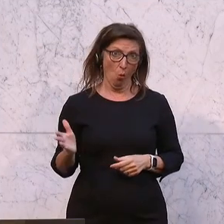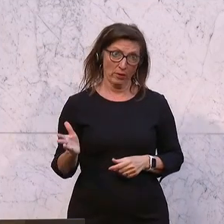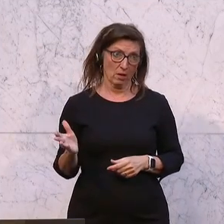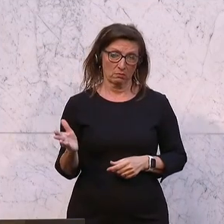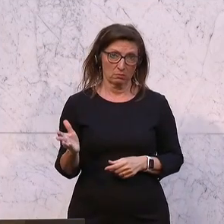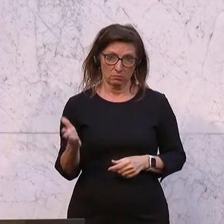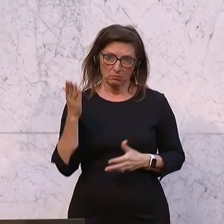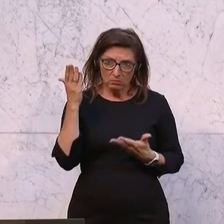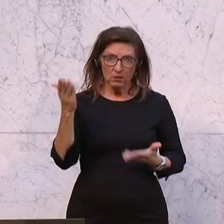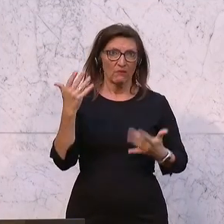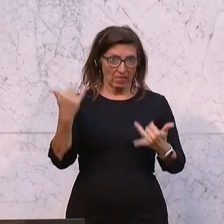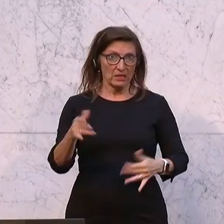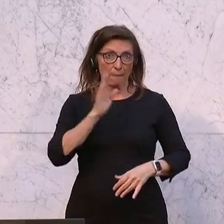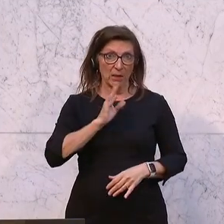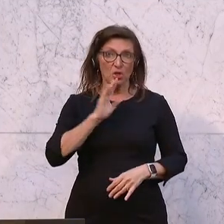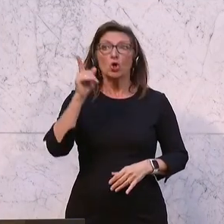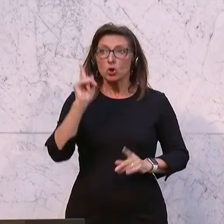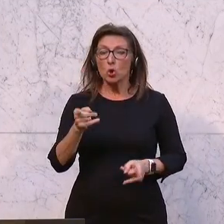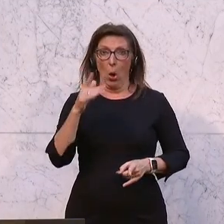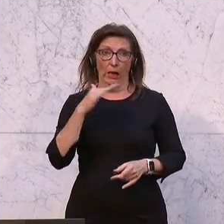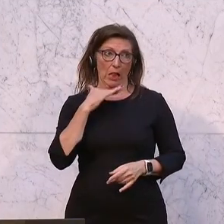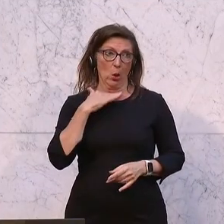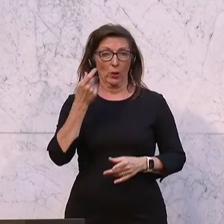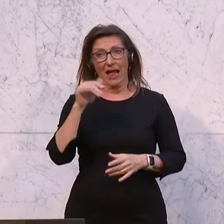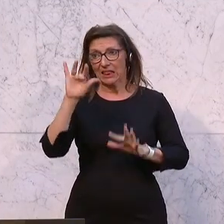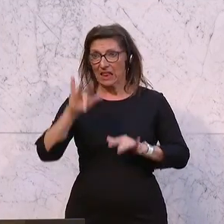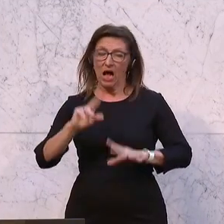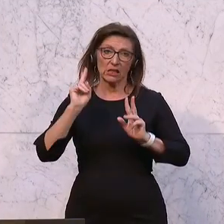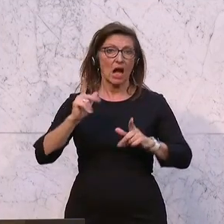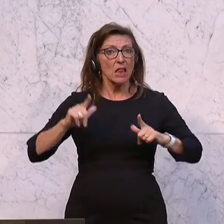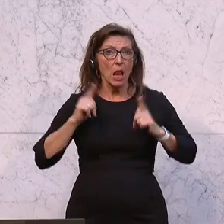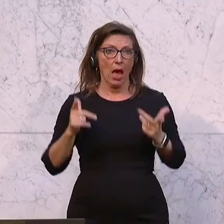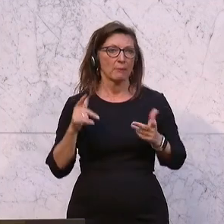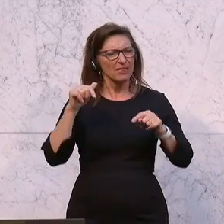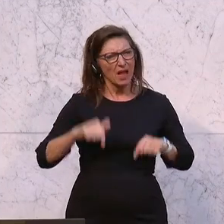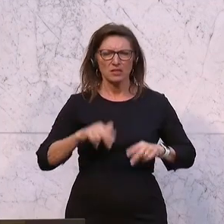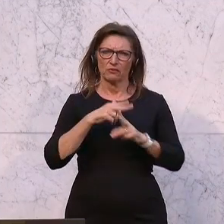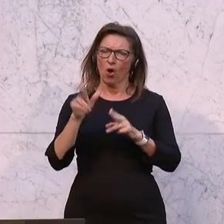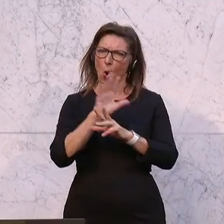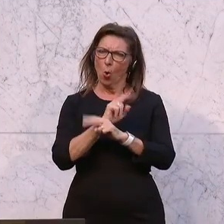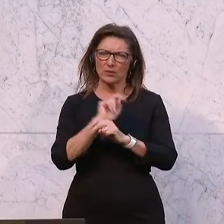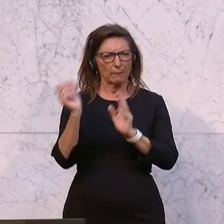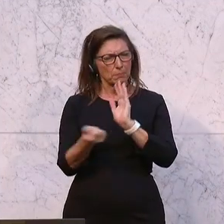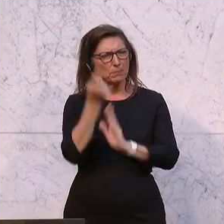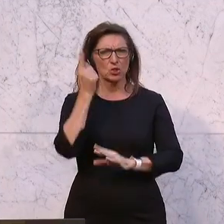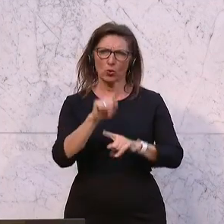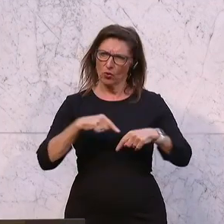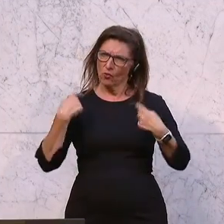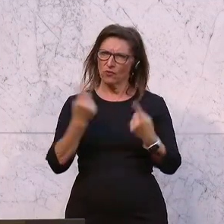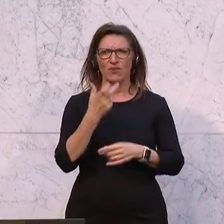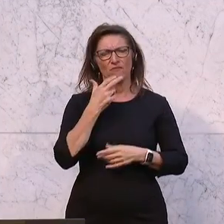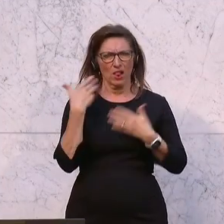in ihrem wohlverdienten Ruhestand auch leben können. Das ist eine Auszeichnung für unser Land und dazu stehen wir auch, meine Damen und Herren.